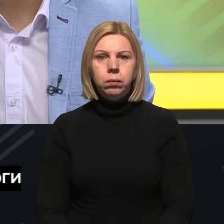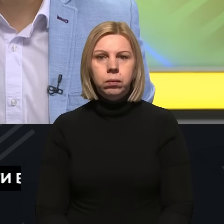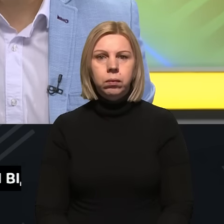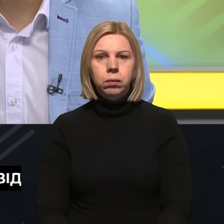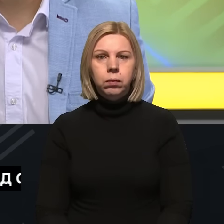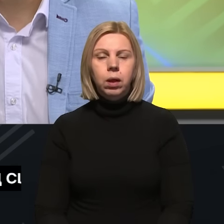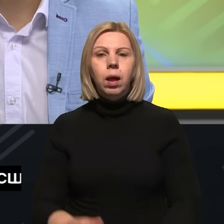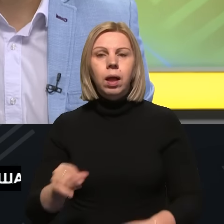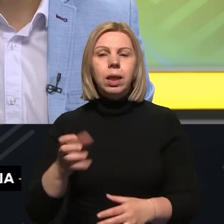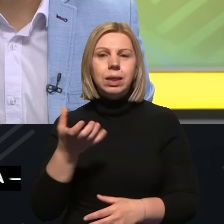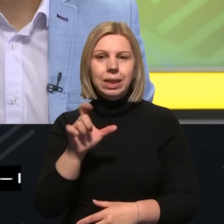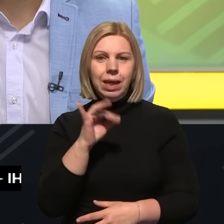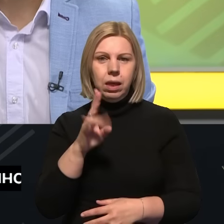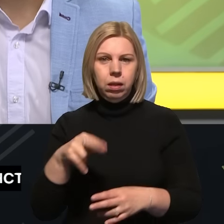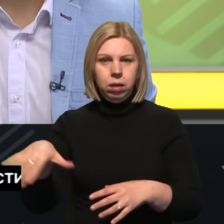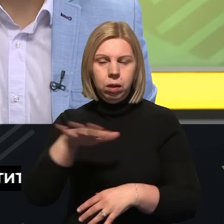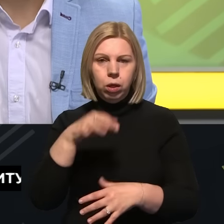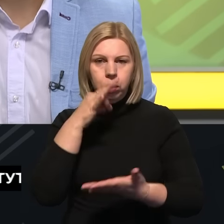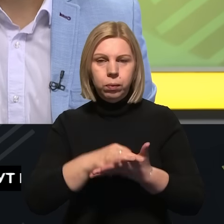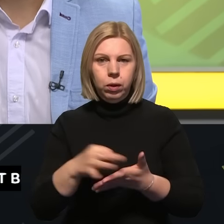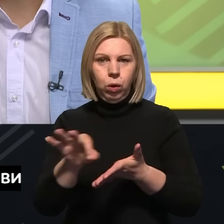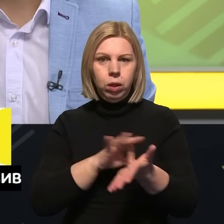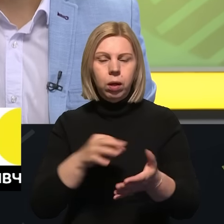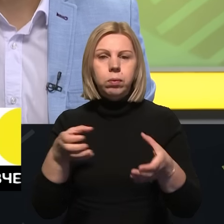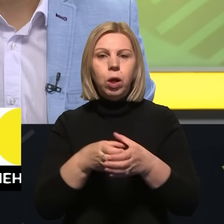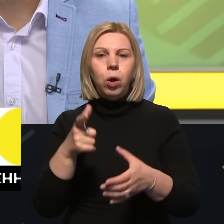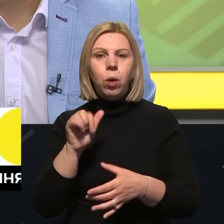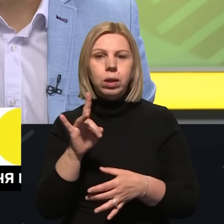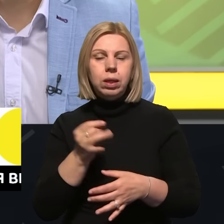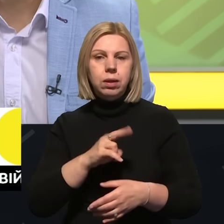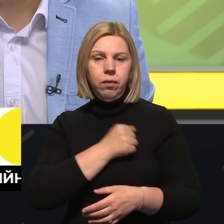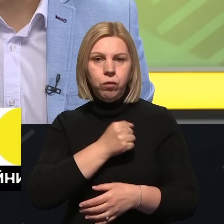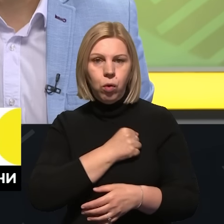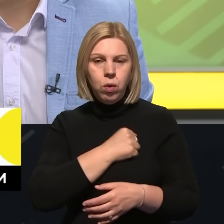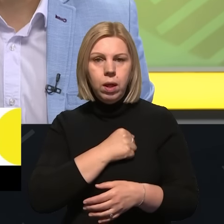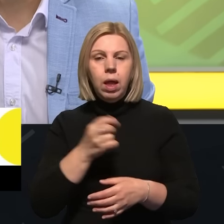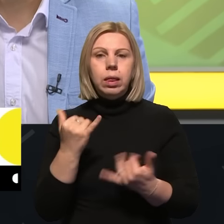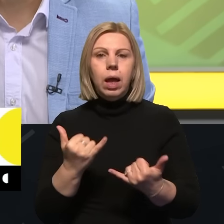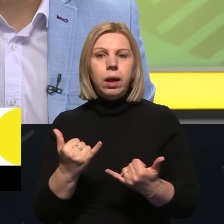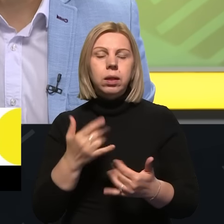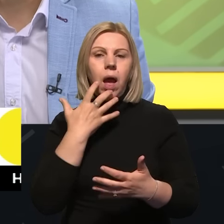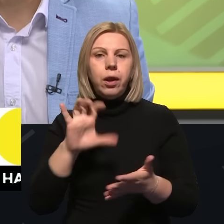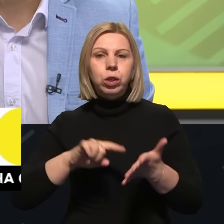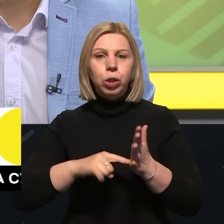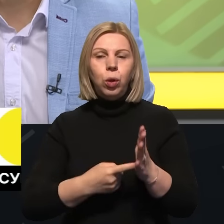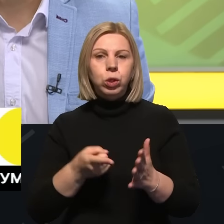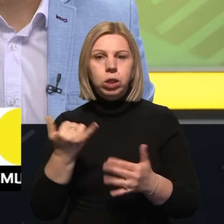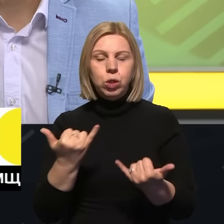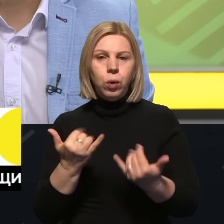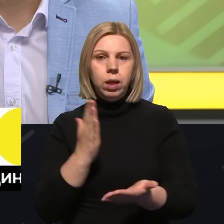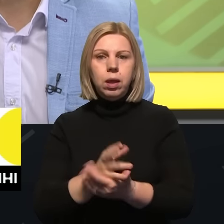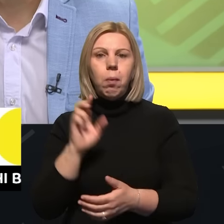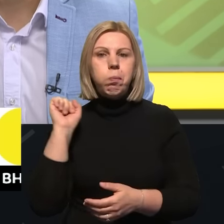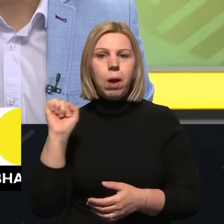На Східному фронті в зоні відповідальності оперативно-стратегічного групування військ Хортиця наразі найгарячішими напрямками сьогодні є